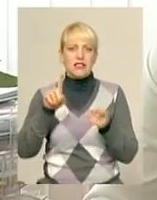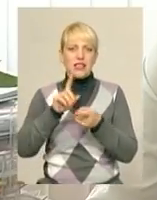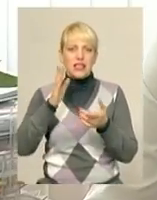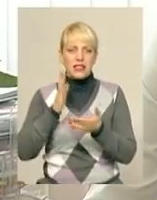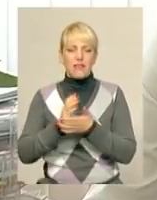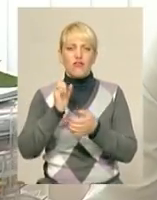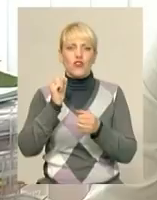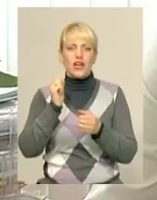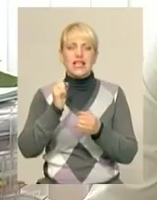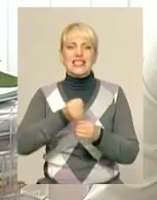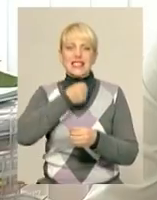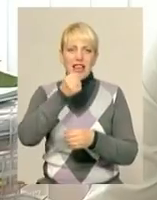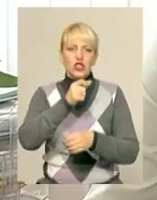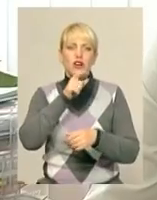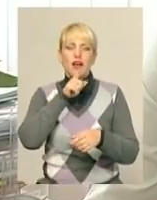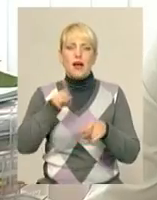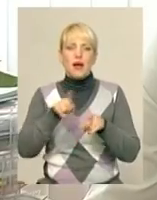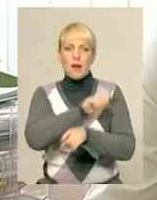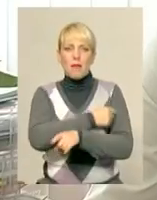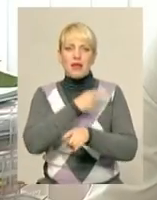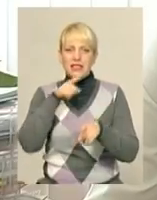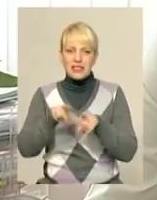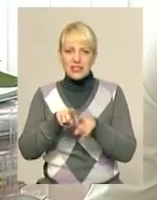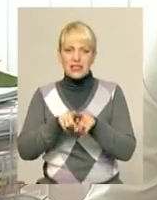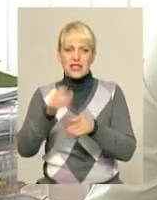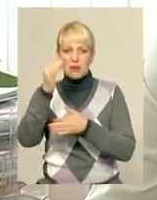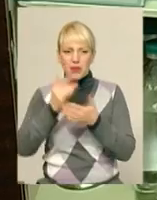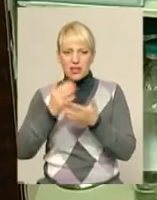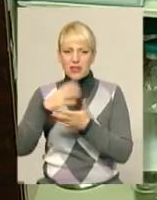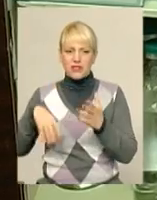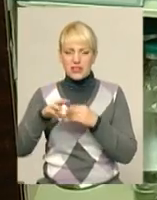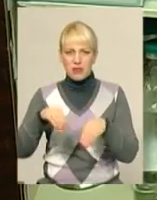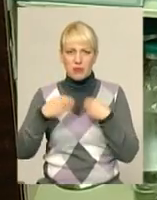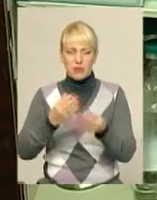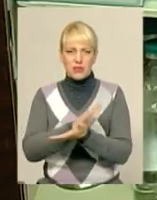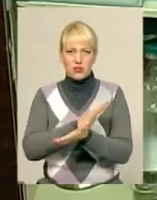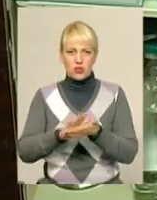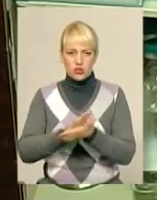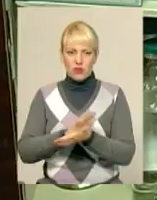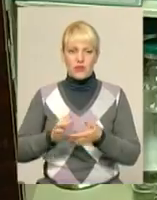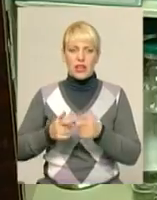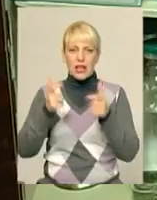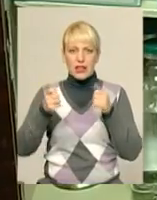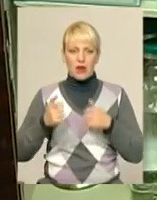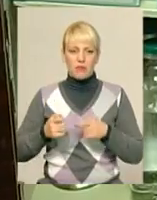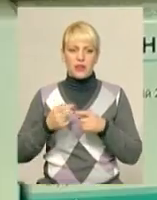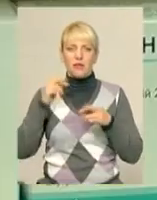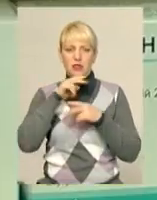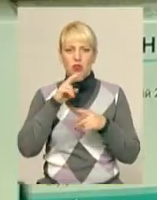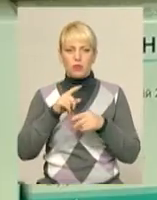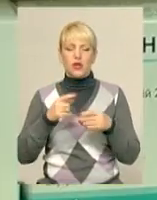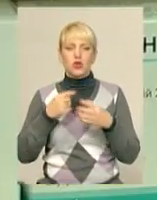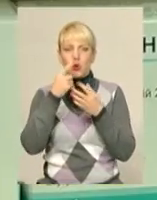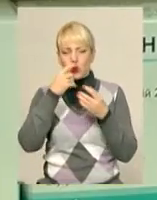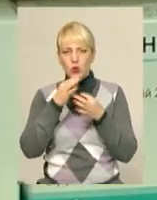кожному хворому необхідні, згідно лістка призначення лікаря, препарати. Безкоштовний набір медикаментів доступний як для тих, хто